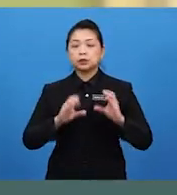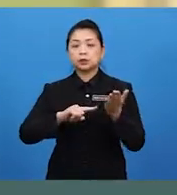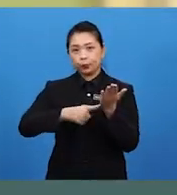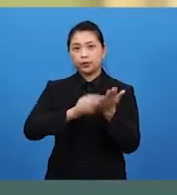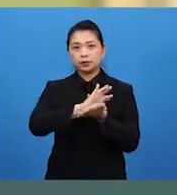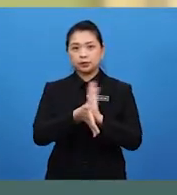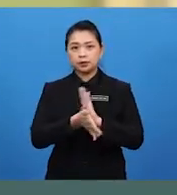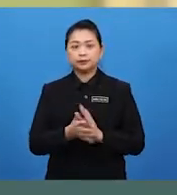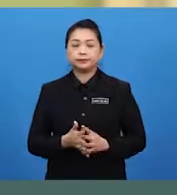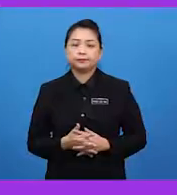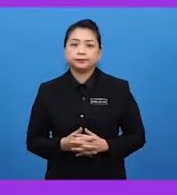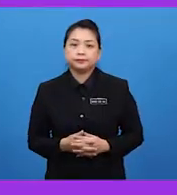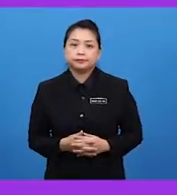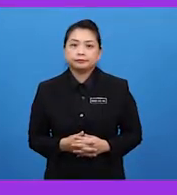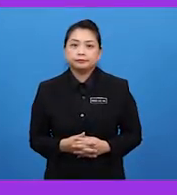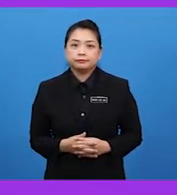semula jadi.